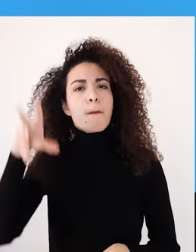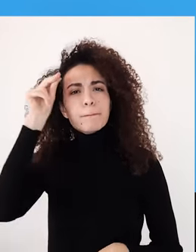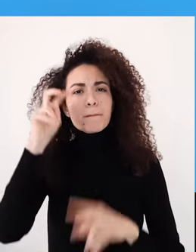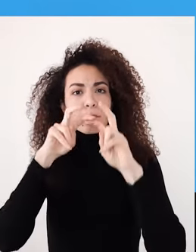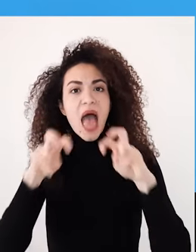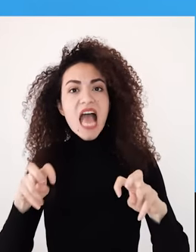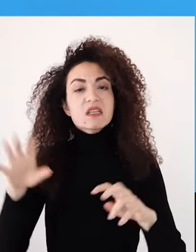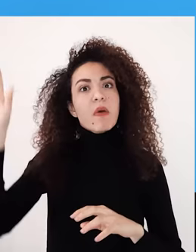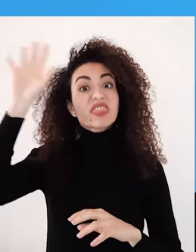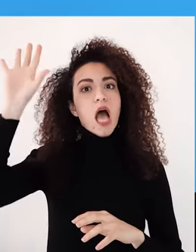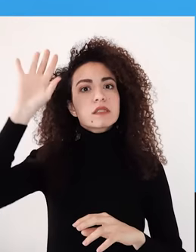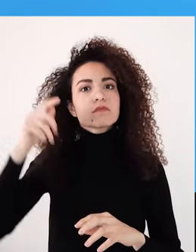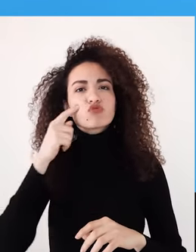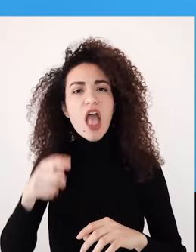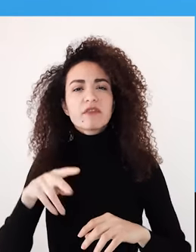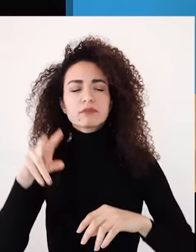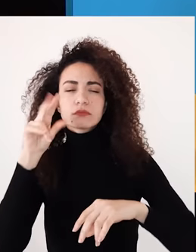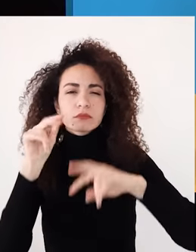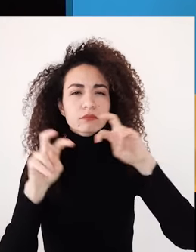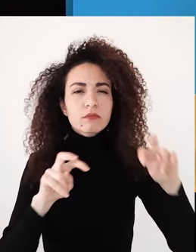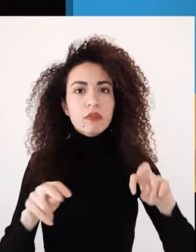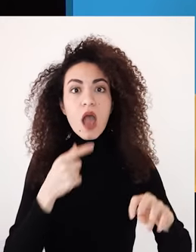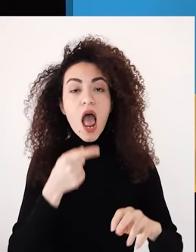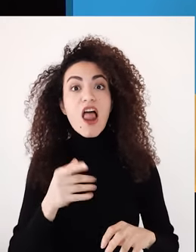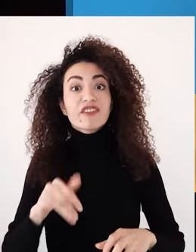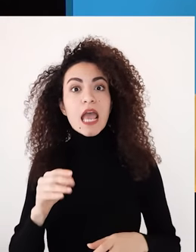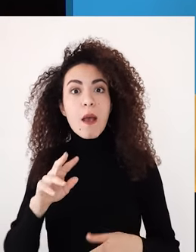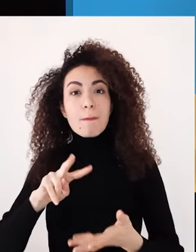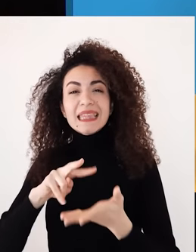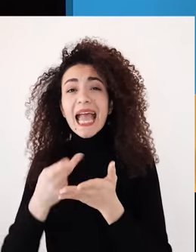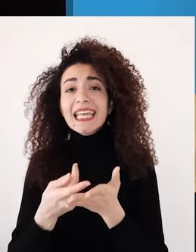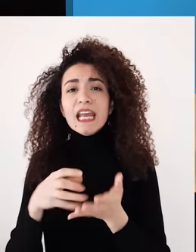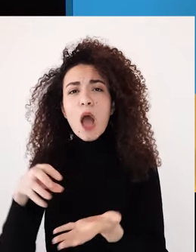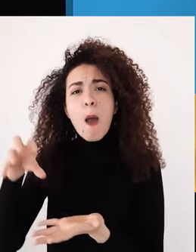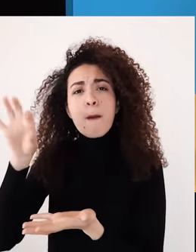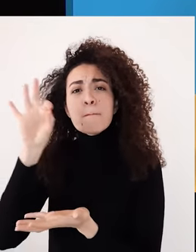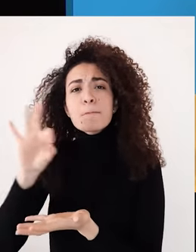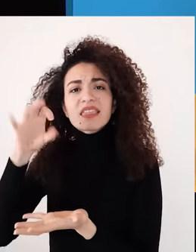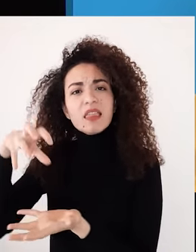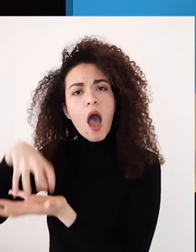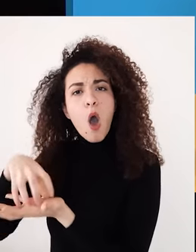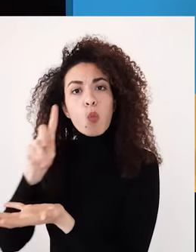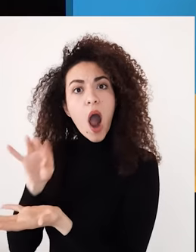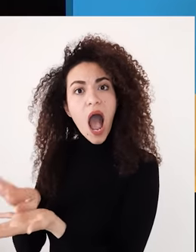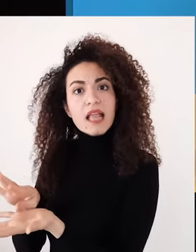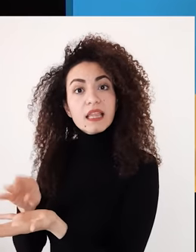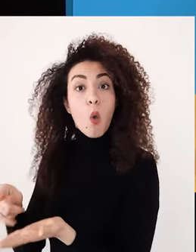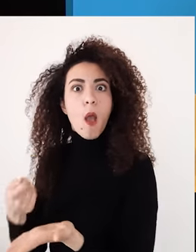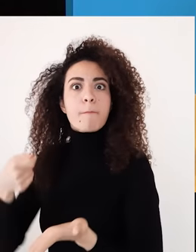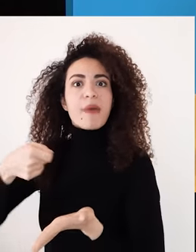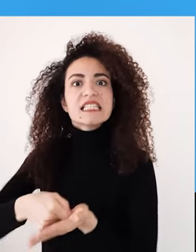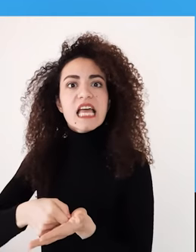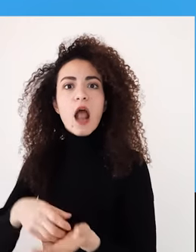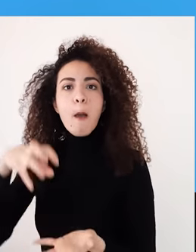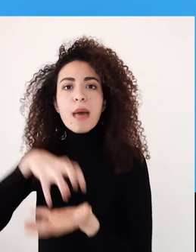لورنز واللي قام بأبحاث أظهرت إنه تغيير صغير بعوامل الطأس بمنطقة ما قد يكون له أثر كدير بما كان آخر من